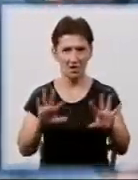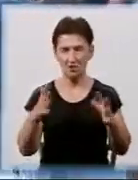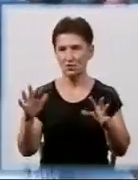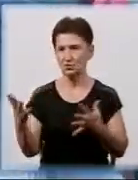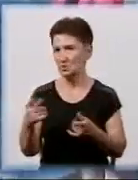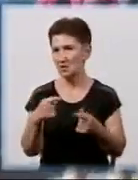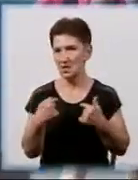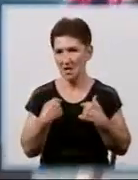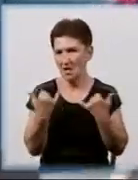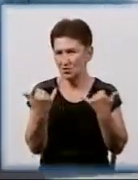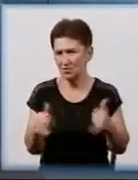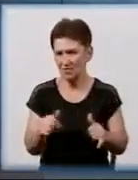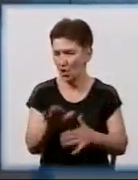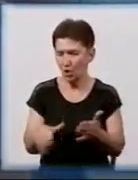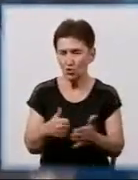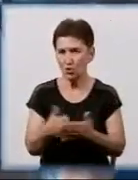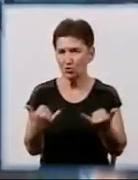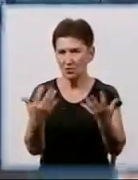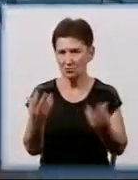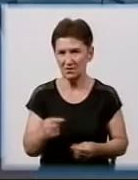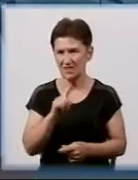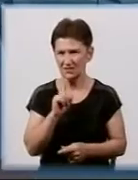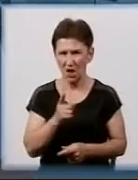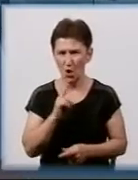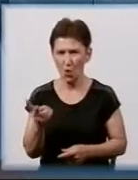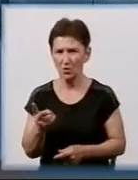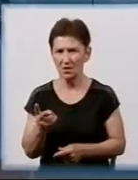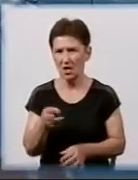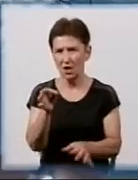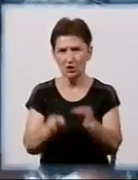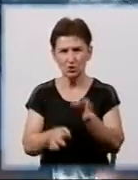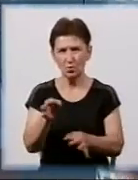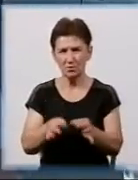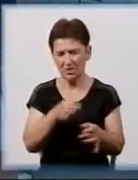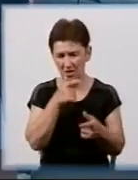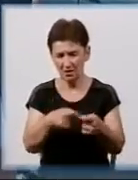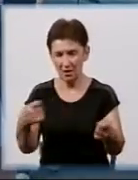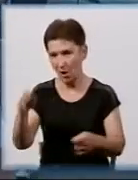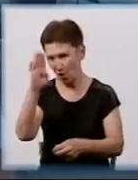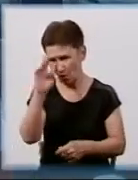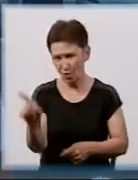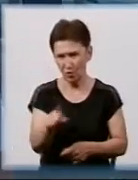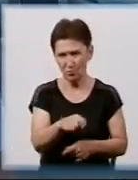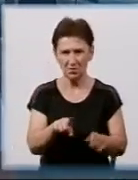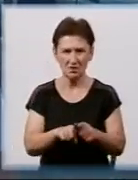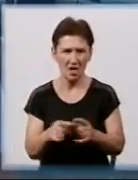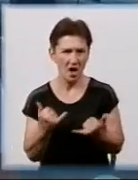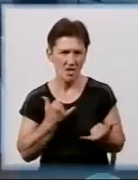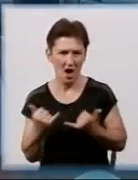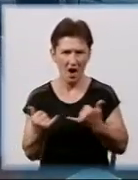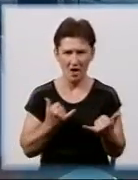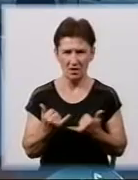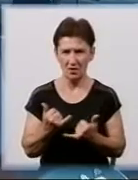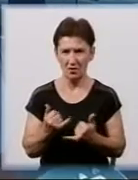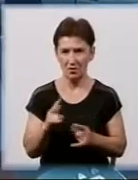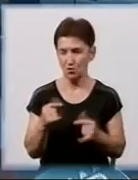здивований, що до сьогоднішній день, за оці роки судебних цих всіх, що хлопці так ще лояльно відносяться до цього Ращенка.